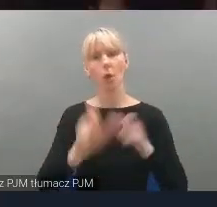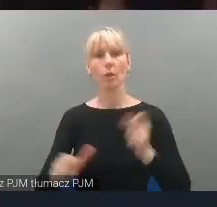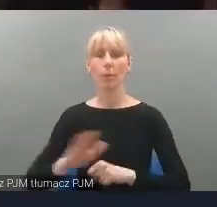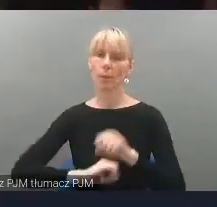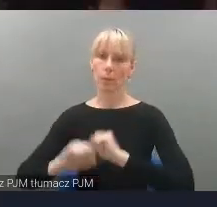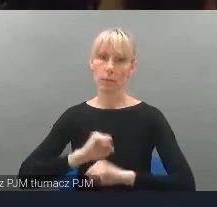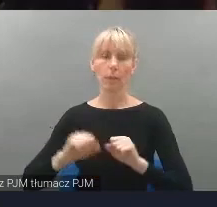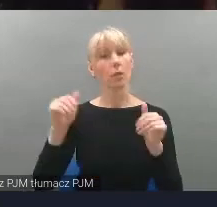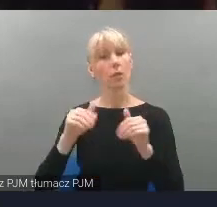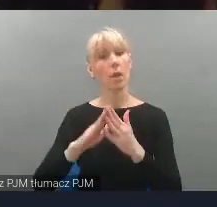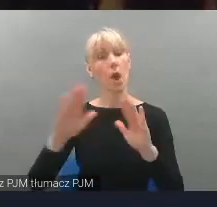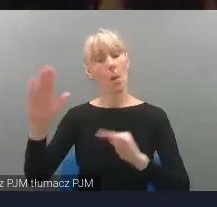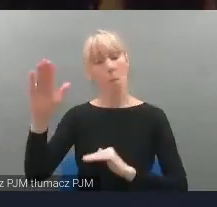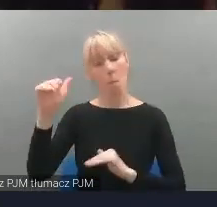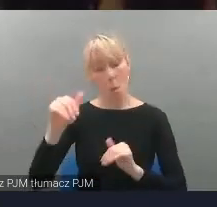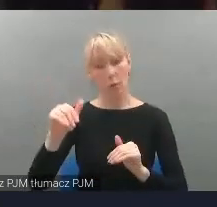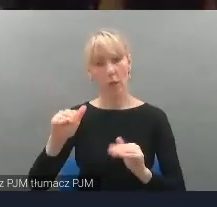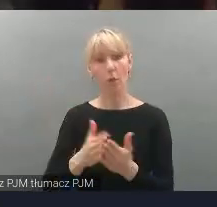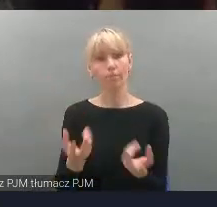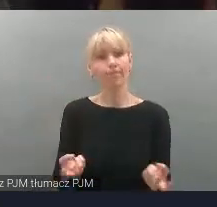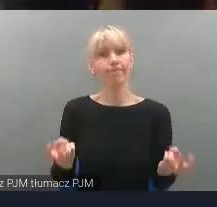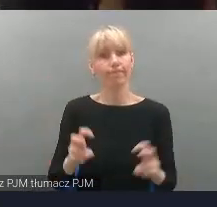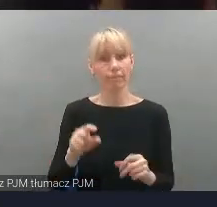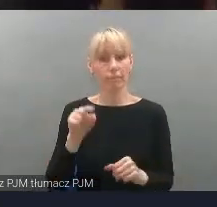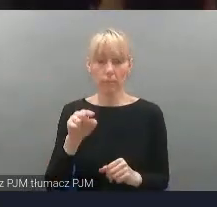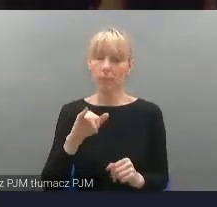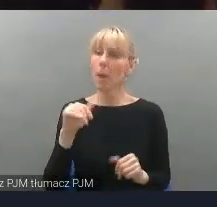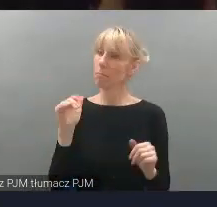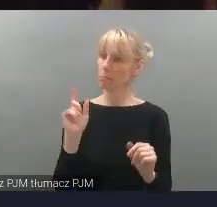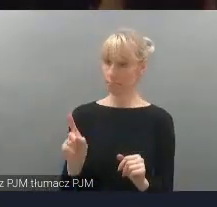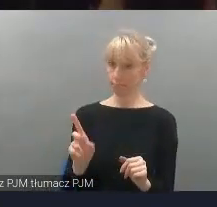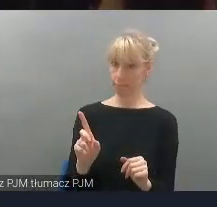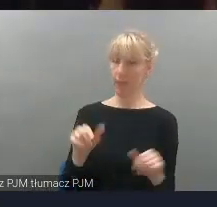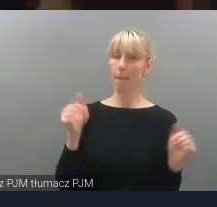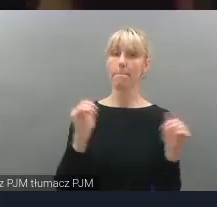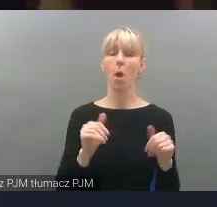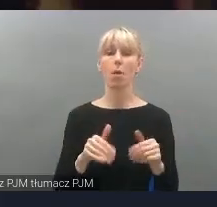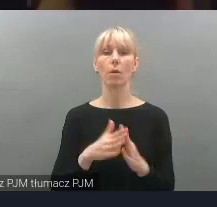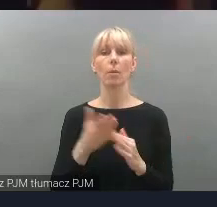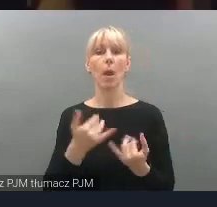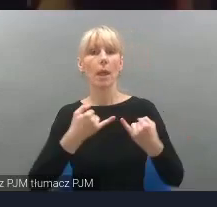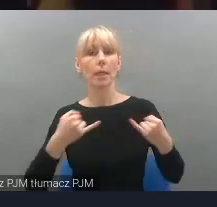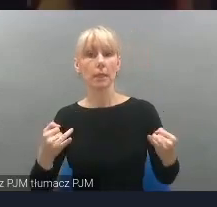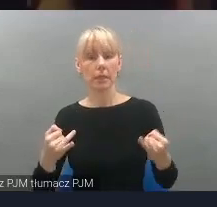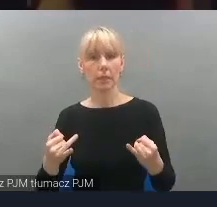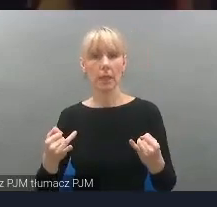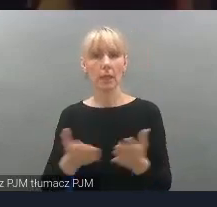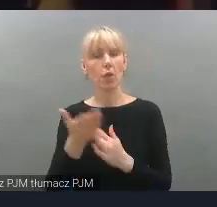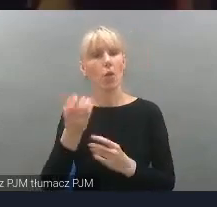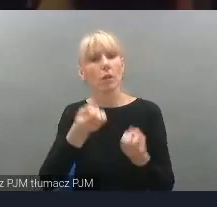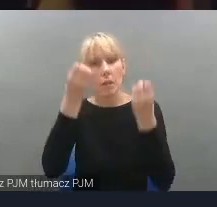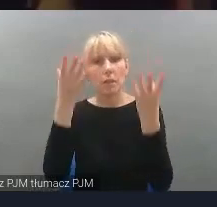samym aktem tworzenia istotne jest moim zdaniem doświadczanie. To te momenty, w których stykamy się z